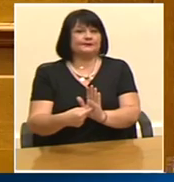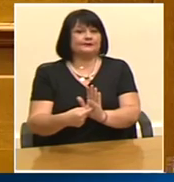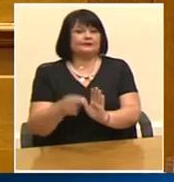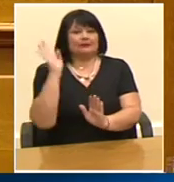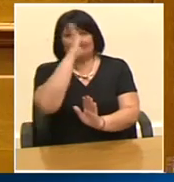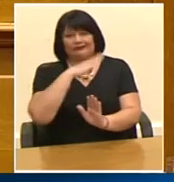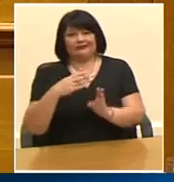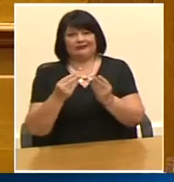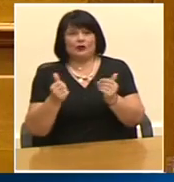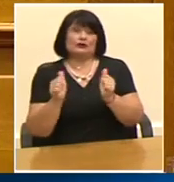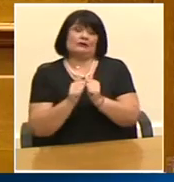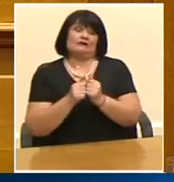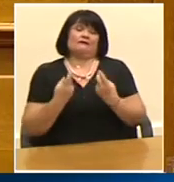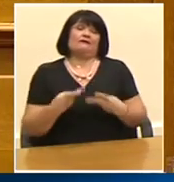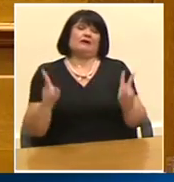φιλελευθερισμού